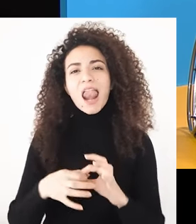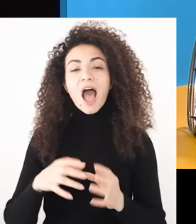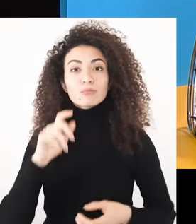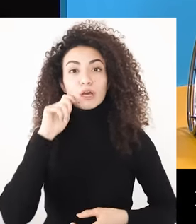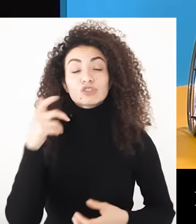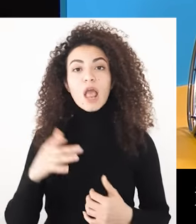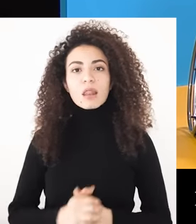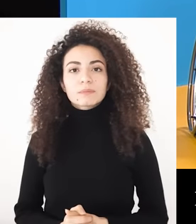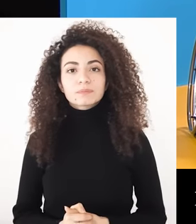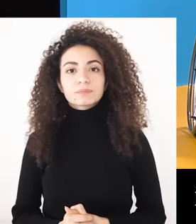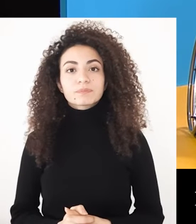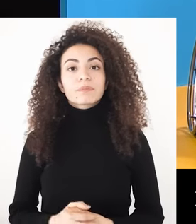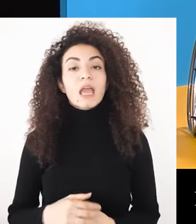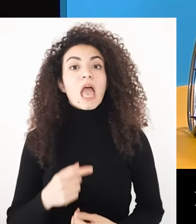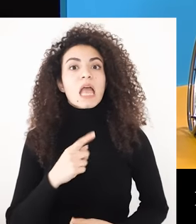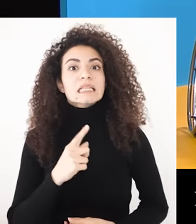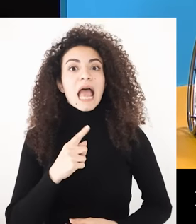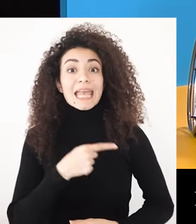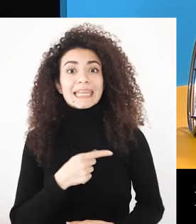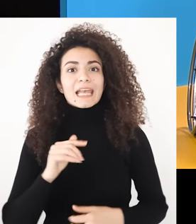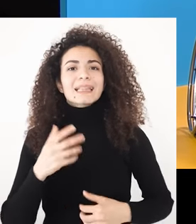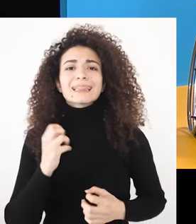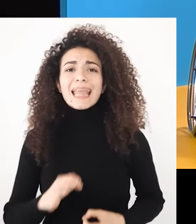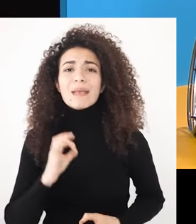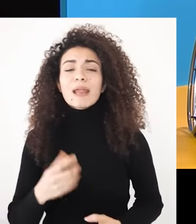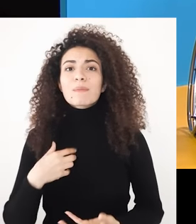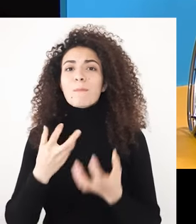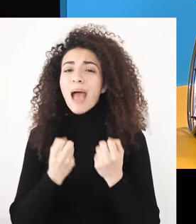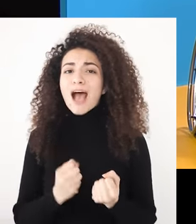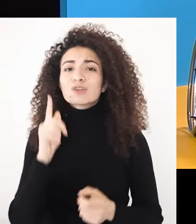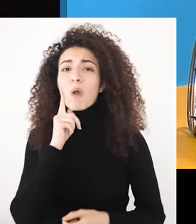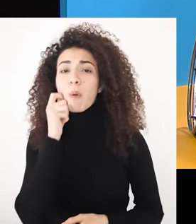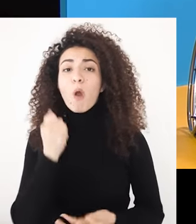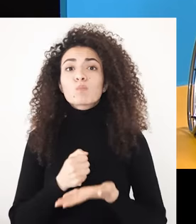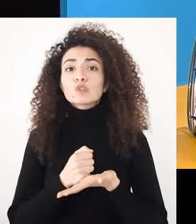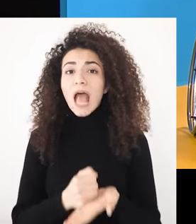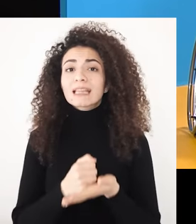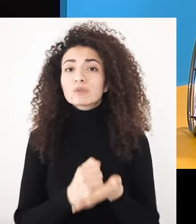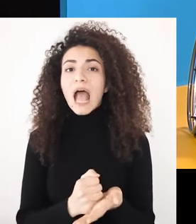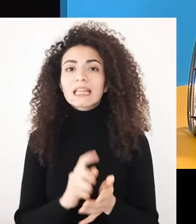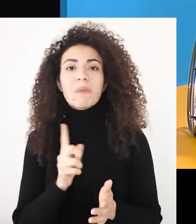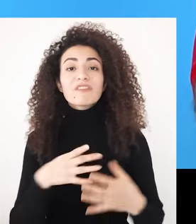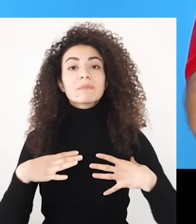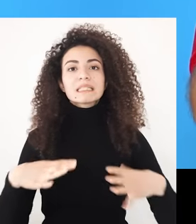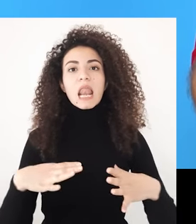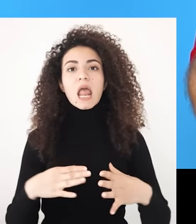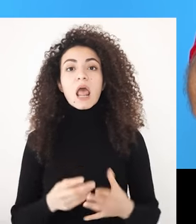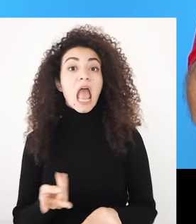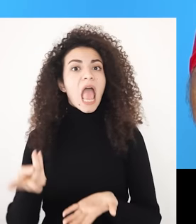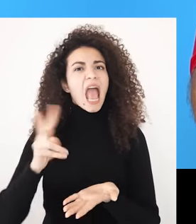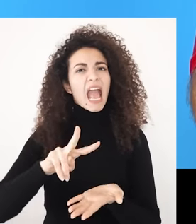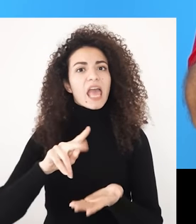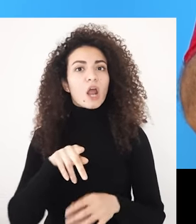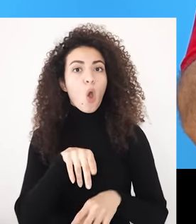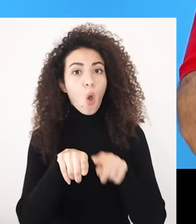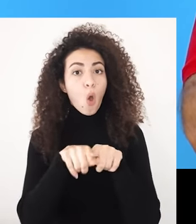استقلاليتها إذا بعد هي بحاجة أنه أهلها يساعدوها بحاجاتها الأساسية والحليمية على عكس شقيق تارانيا من عمر